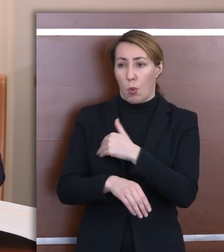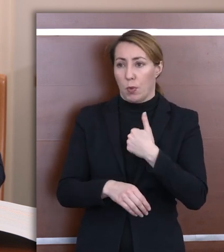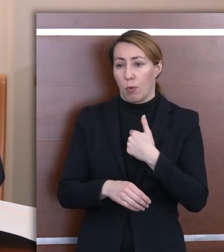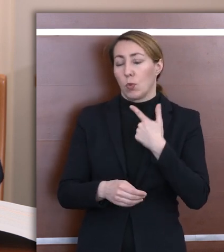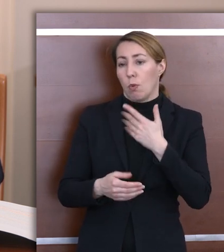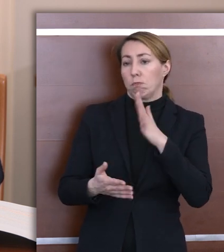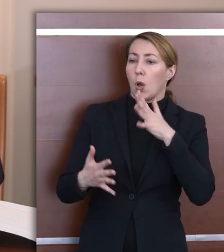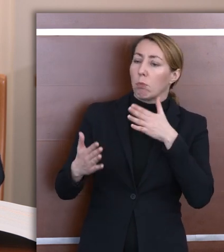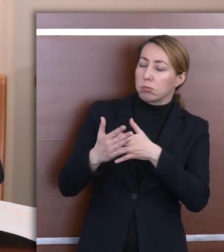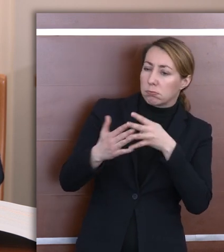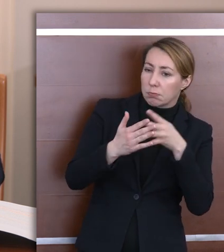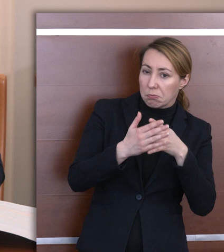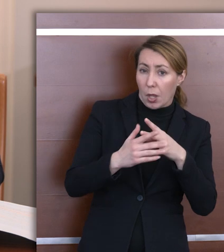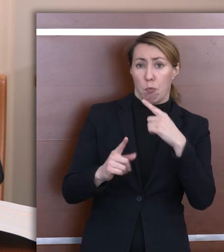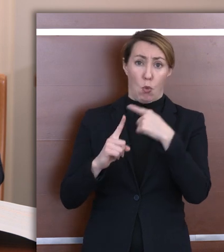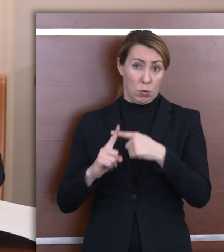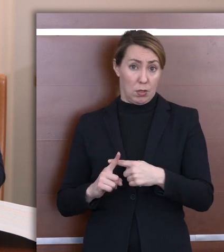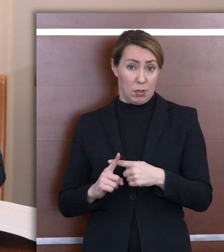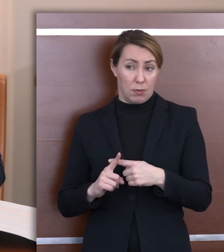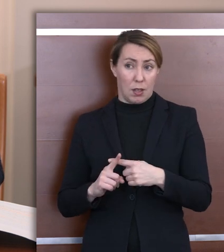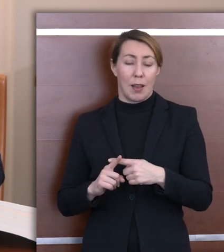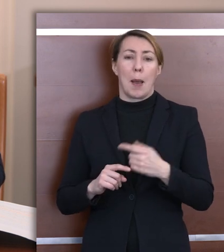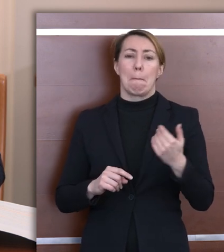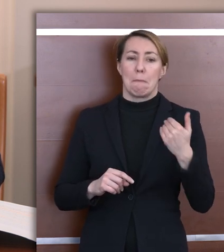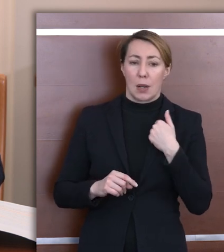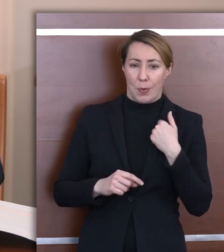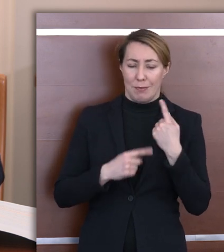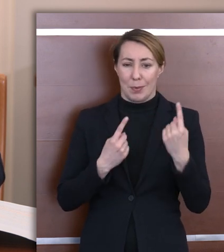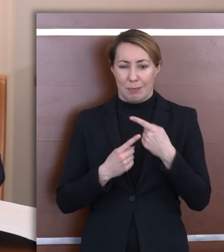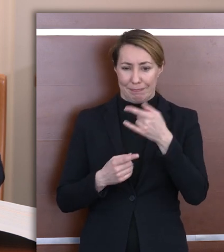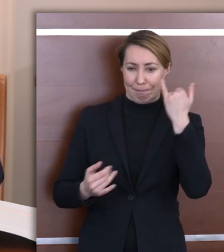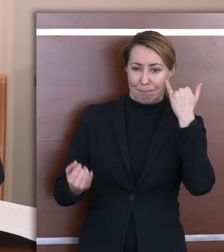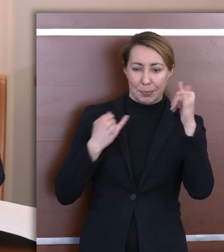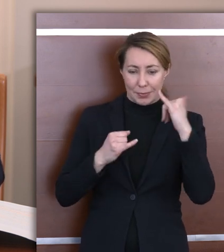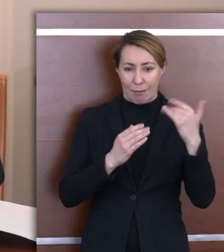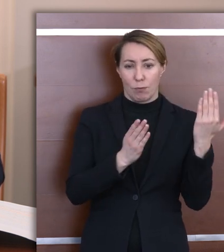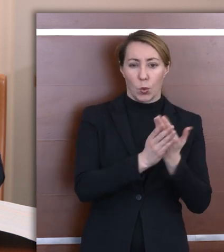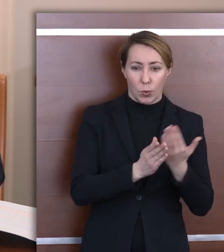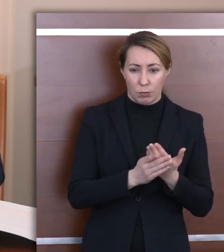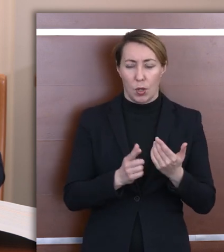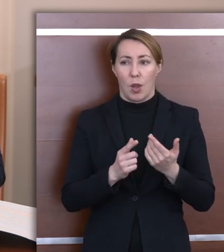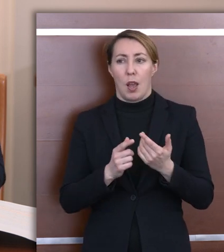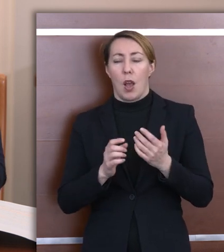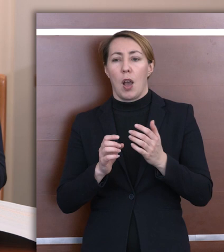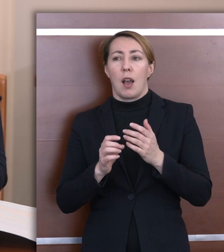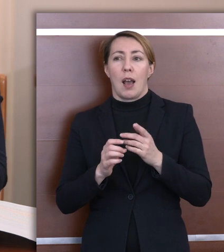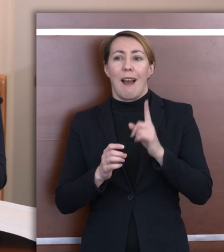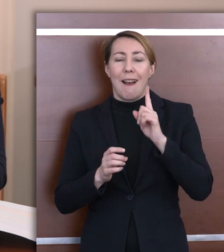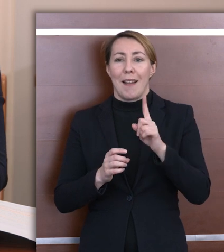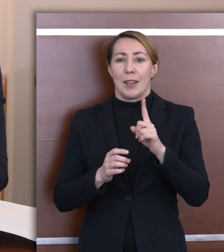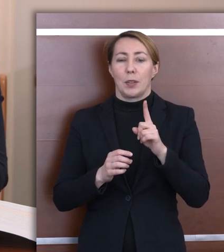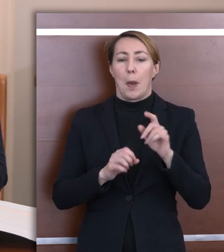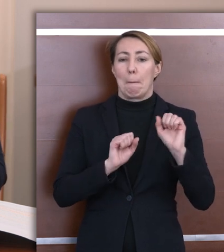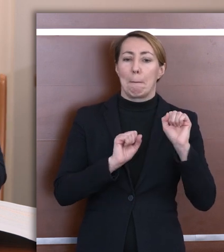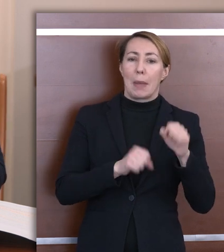wydana ocena pozytywna, mimo, że oczywiście zdarzyły się pewne uchybienia, czy w dokumentacji, czy pewne nieprawidłowości, ale one nie zostały